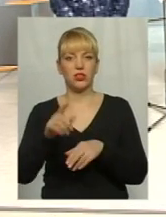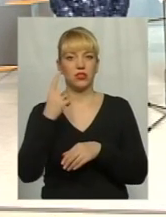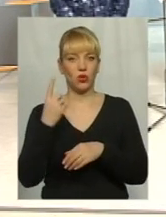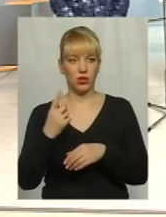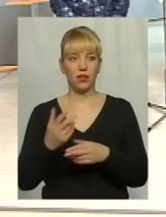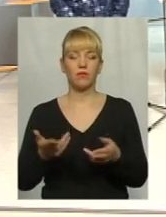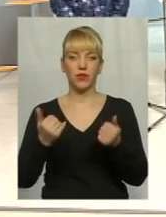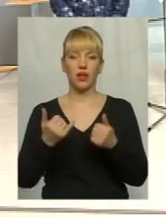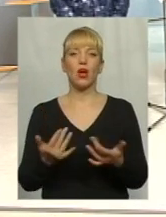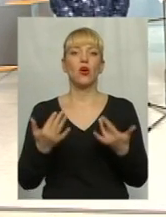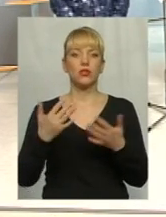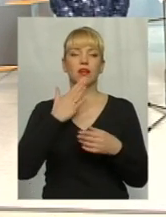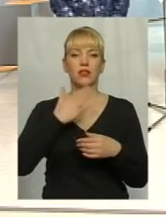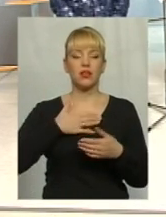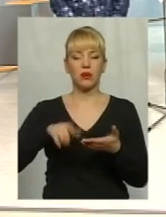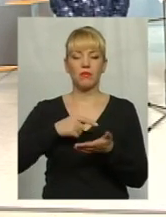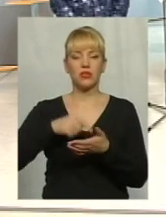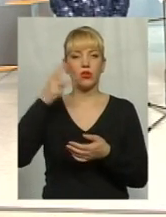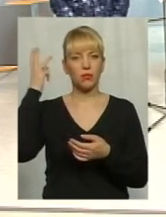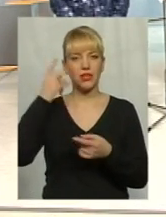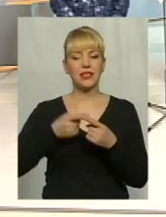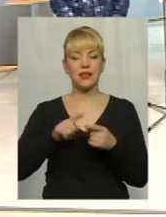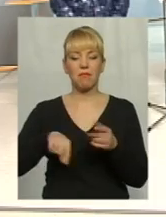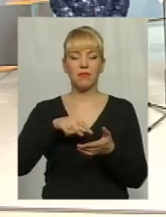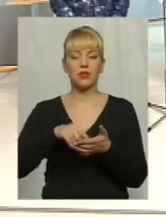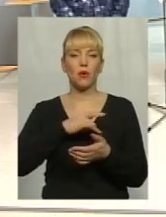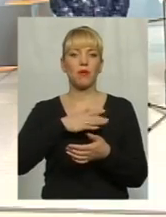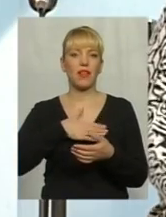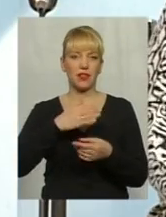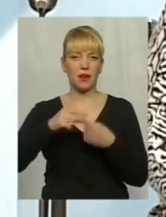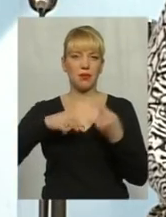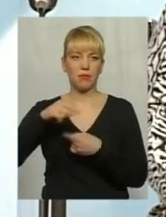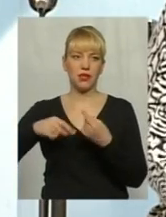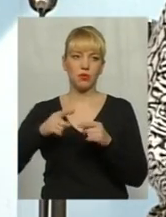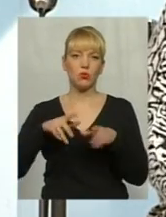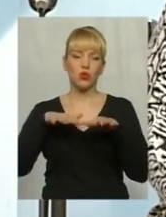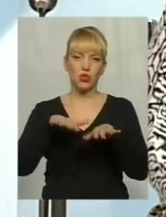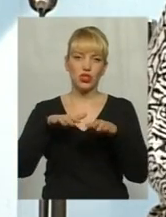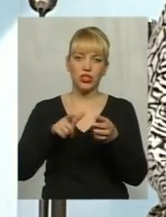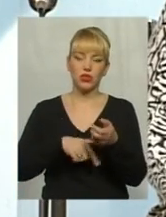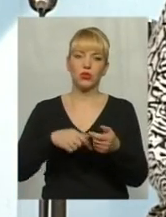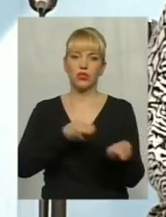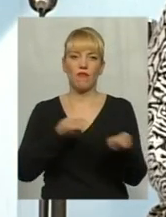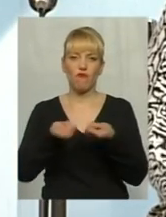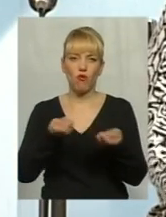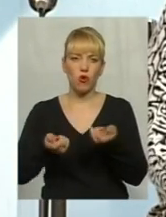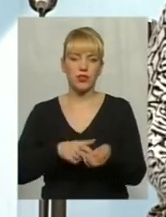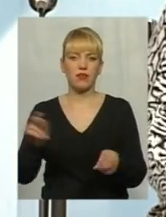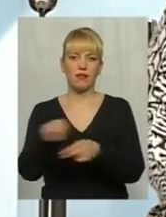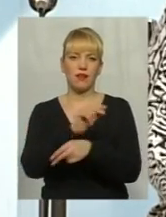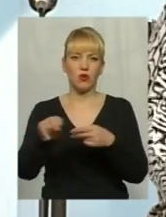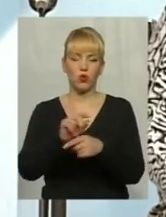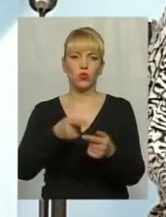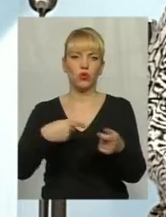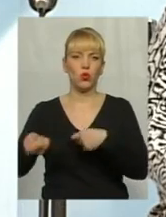оскільки наше місто Хмельницьке – це місто приватних підприємців, основному, бо підприємці шиють підприємці, возять підприємці, лікують підприємці,